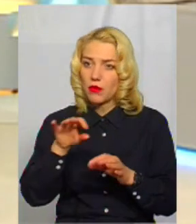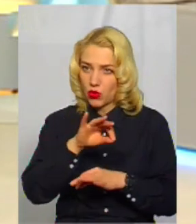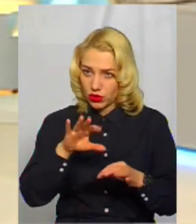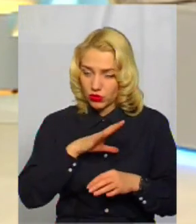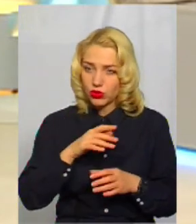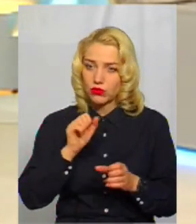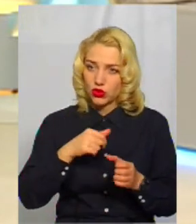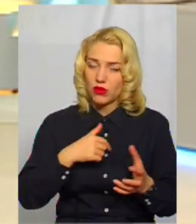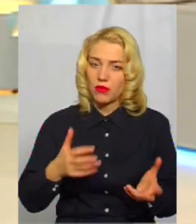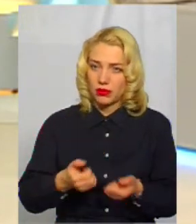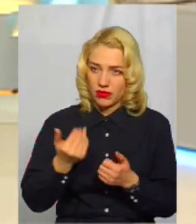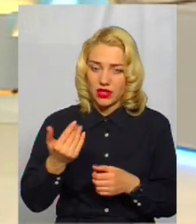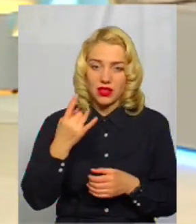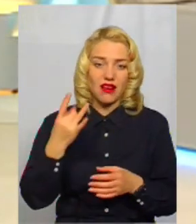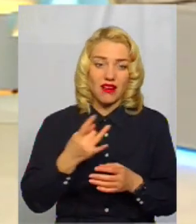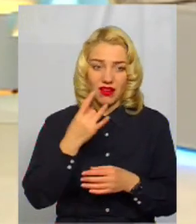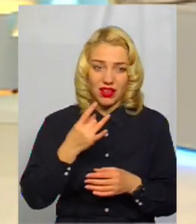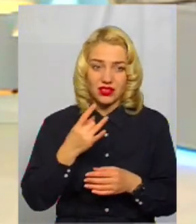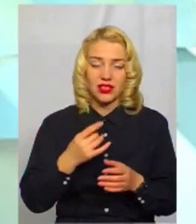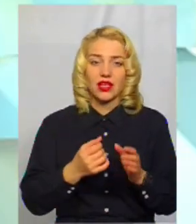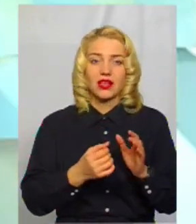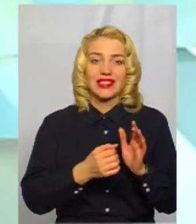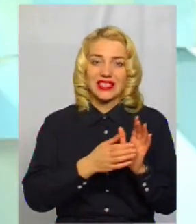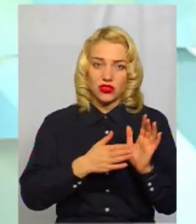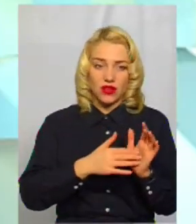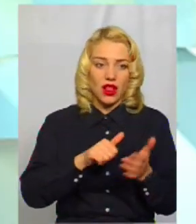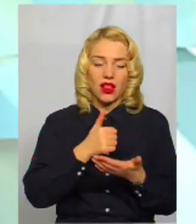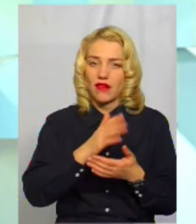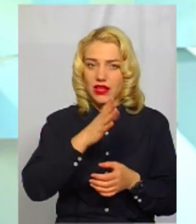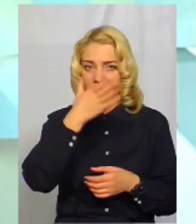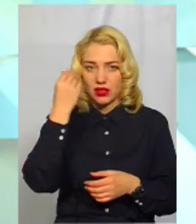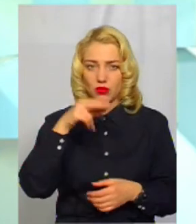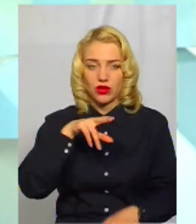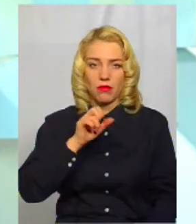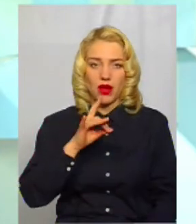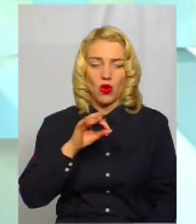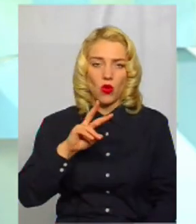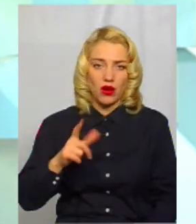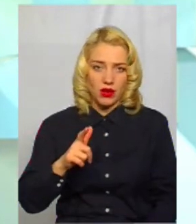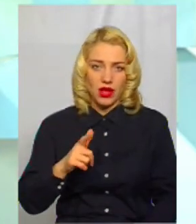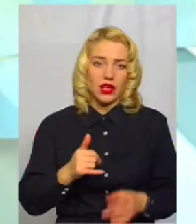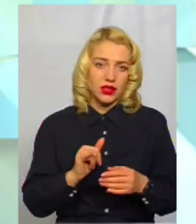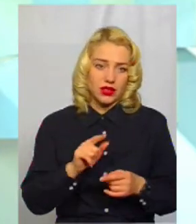Один раз зареєструвавшись, головне, не забути пароль. Тому що, коли ти забуваєш пароль, оце знову відновитися,